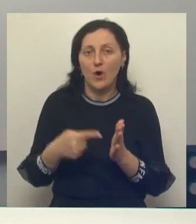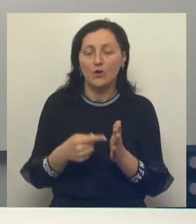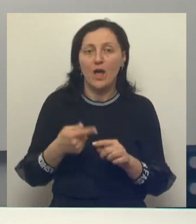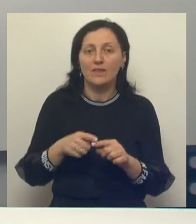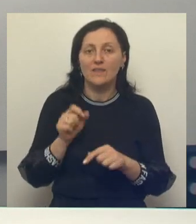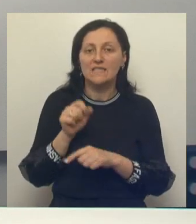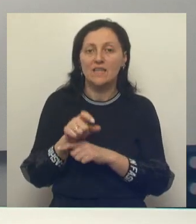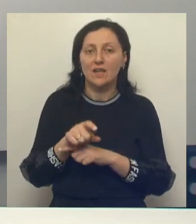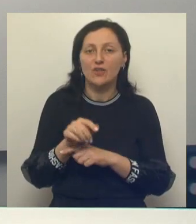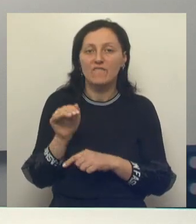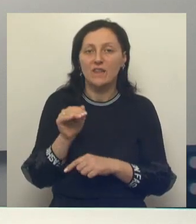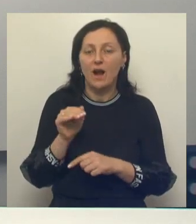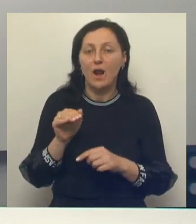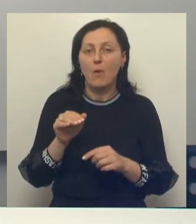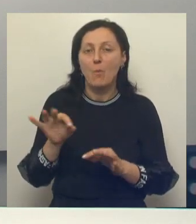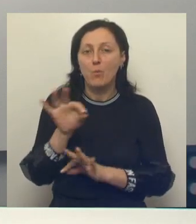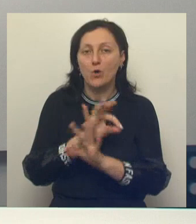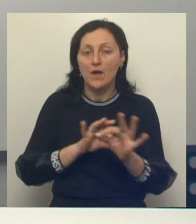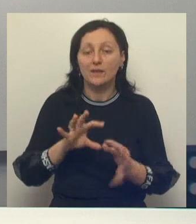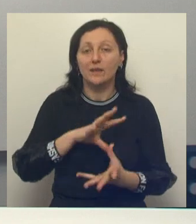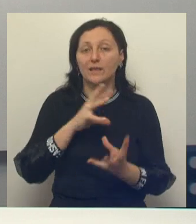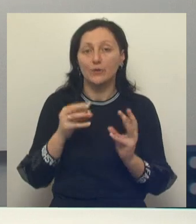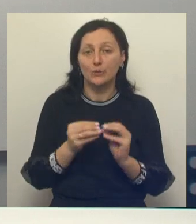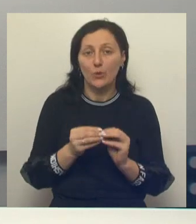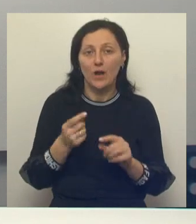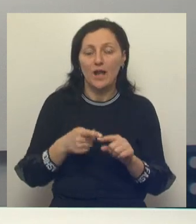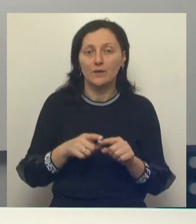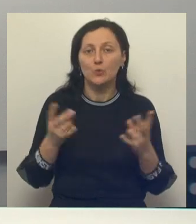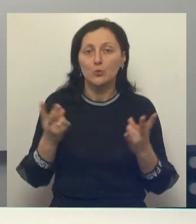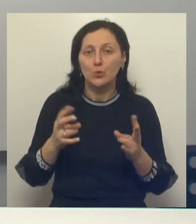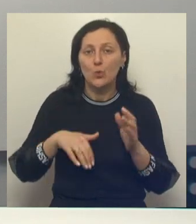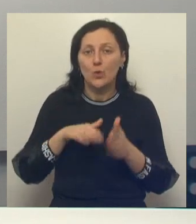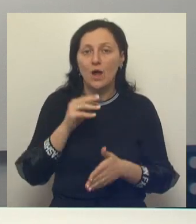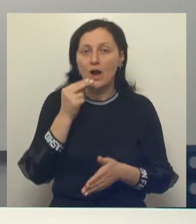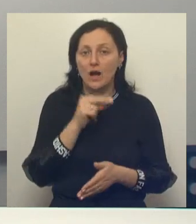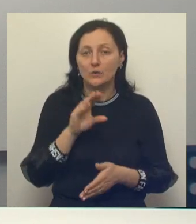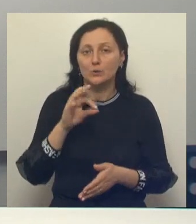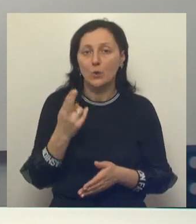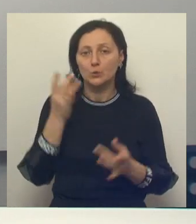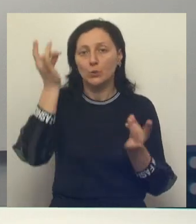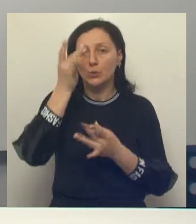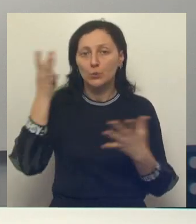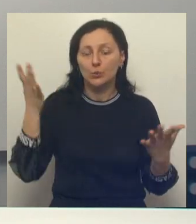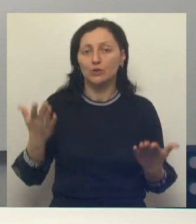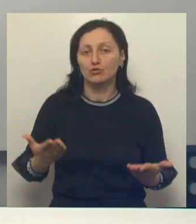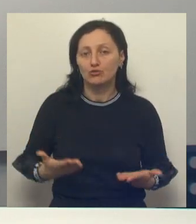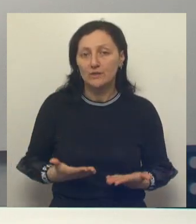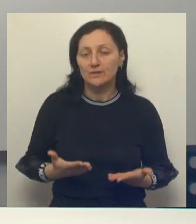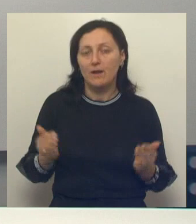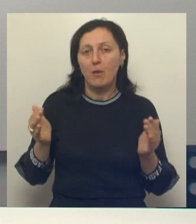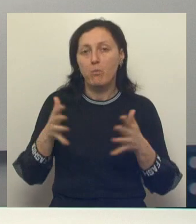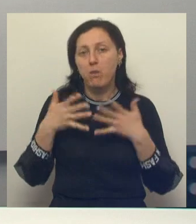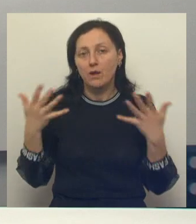федерального проекта, конечная цель которого – существенно улучшить качество социальной и культурной жизни больших и малых